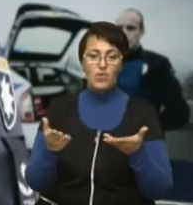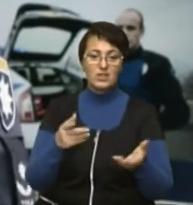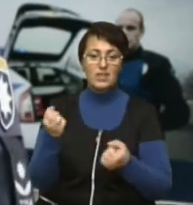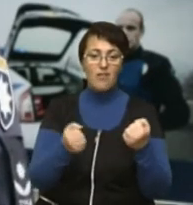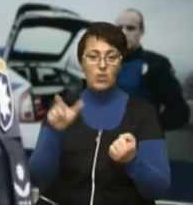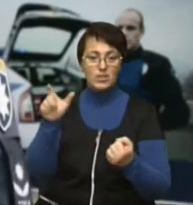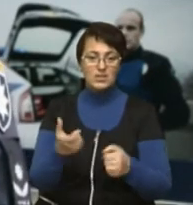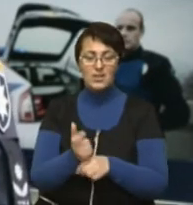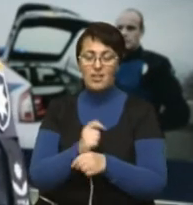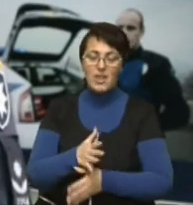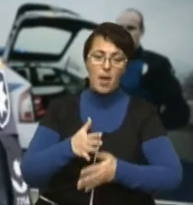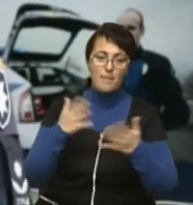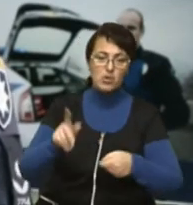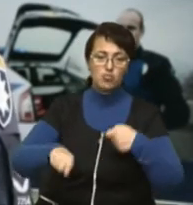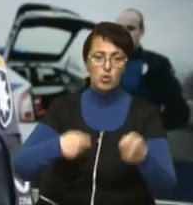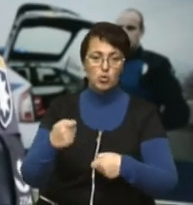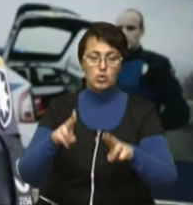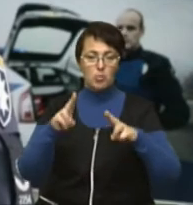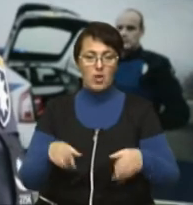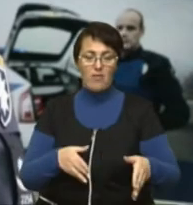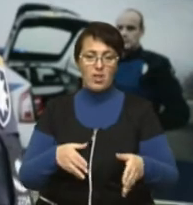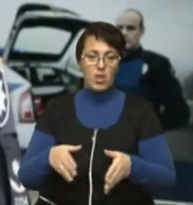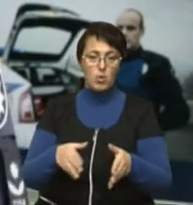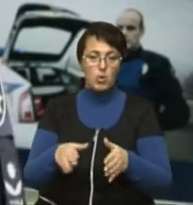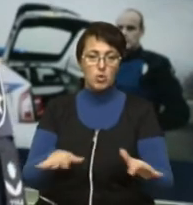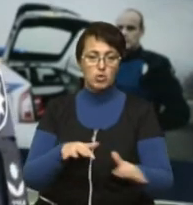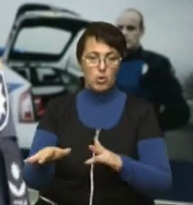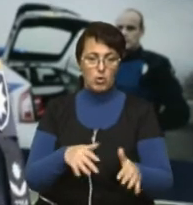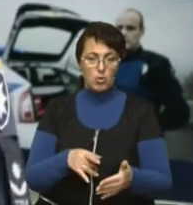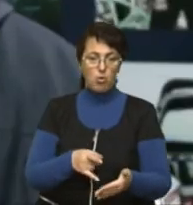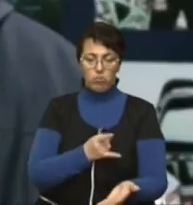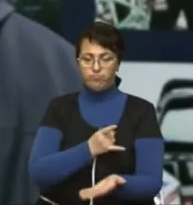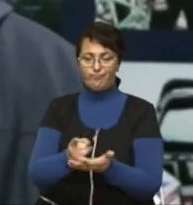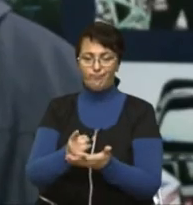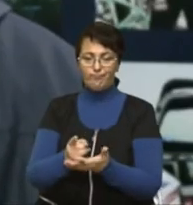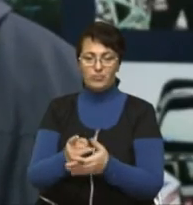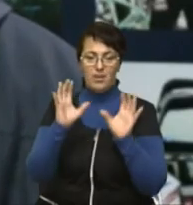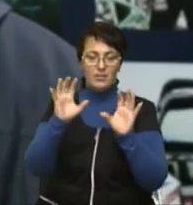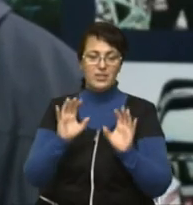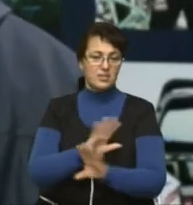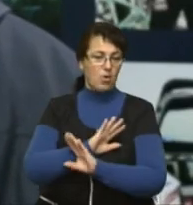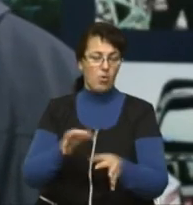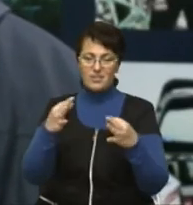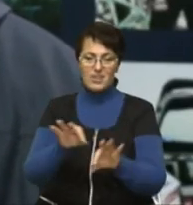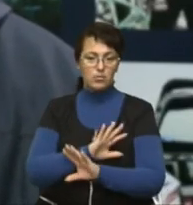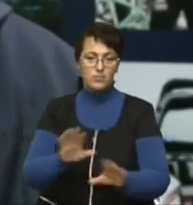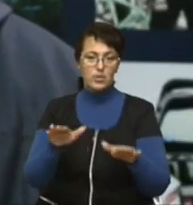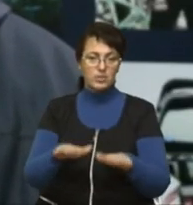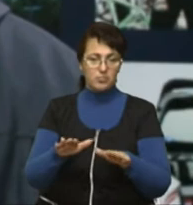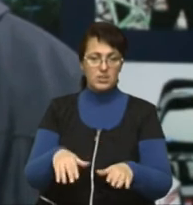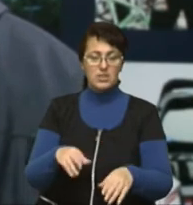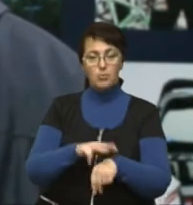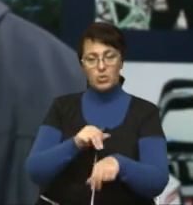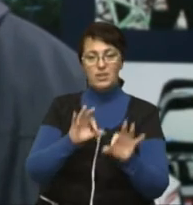найбільше порушують правила дорожнього руху у сфері паркування в незволених місцях. Патрульними поліцейськими також проводиться роз'яснення